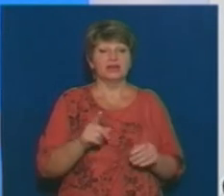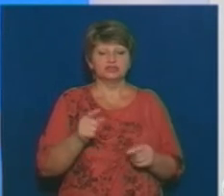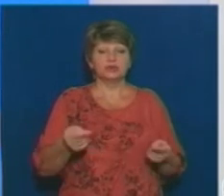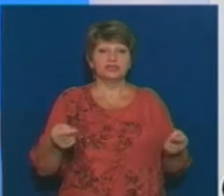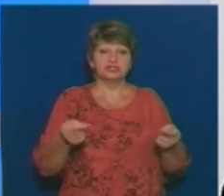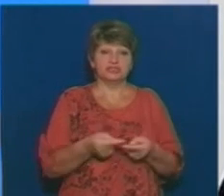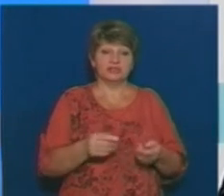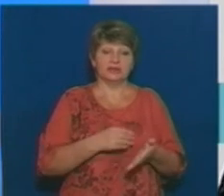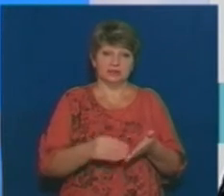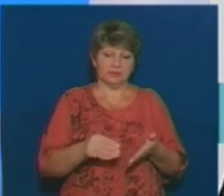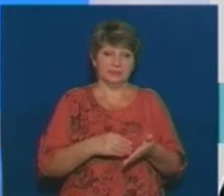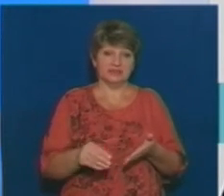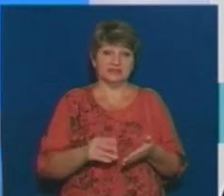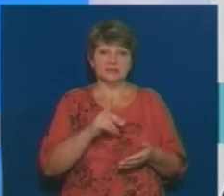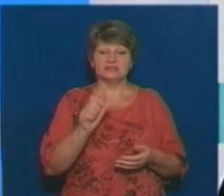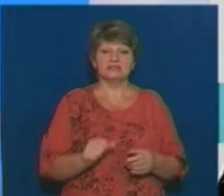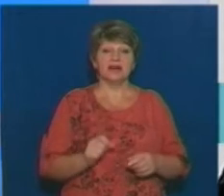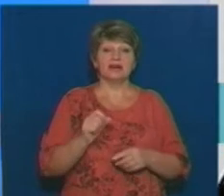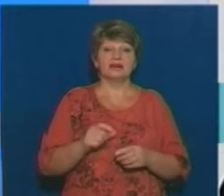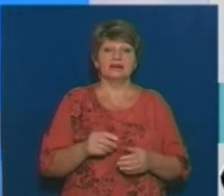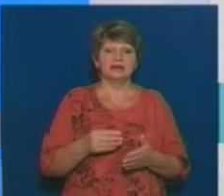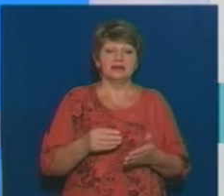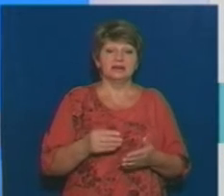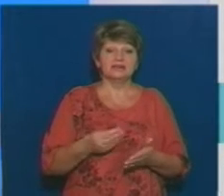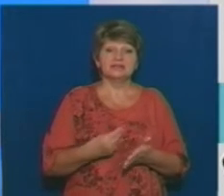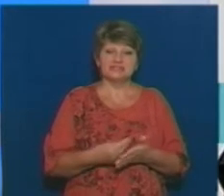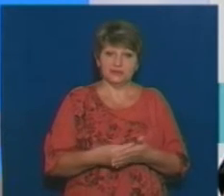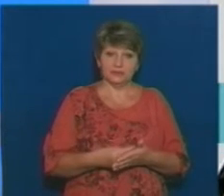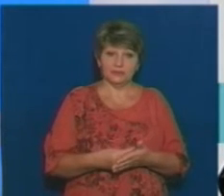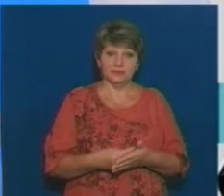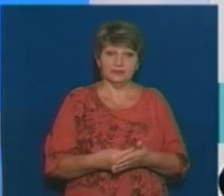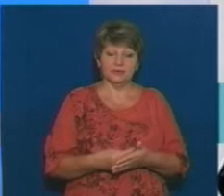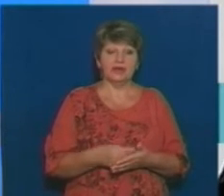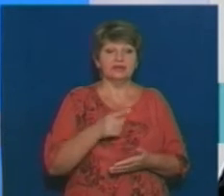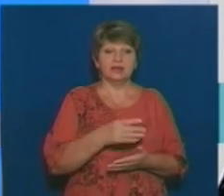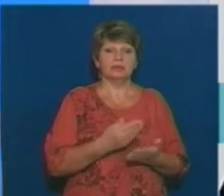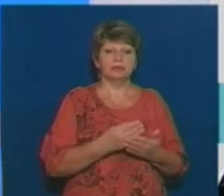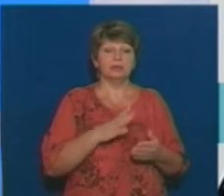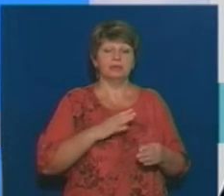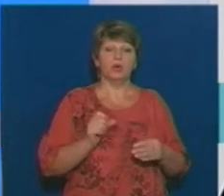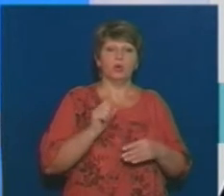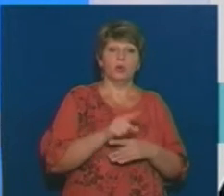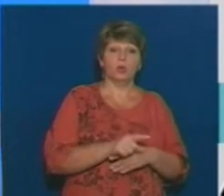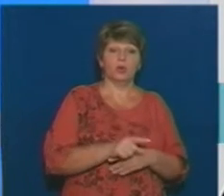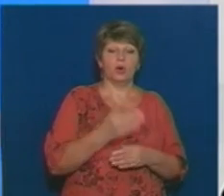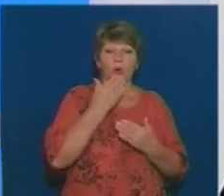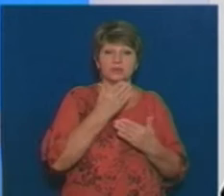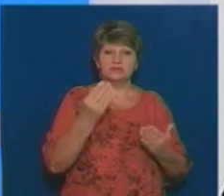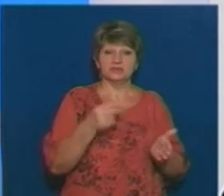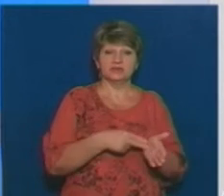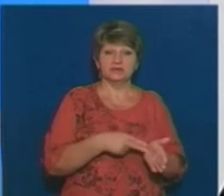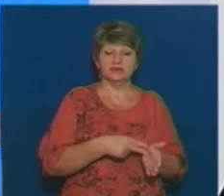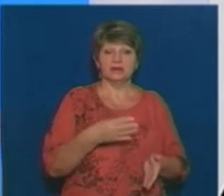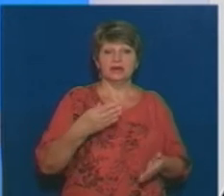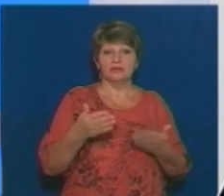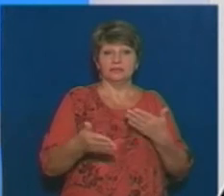постачання товарів здійснюється за ціною, указано в специфікації. У специфікації зазначена ціна, там, чотири, остання, ціна, це була, там, 4,